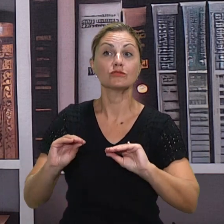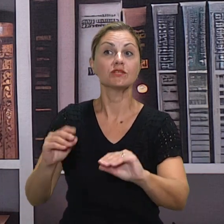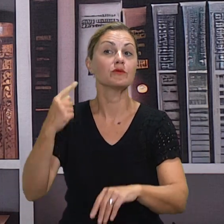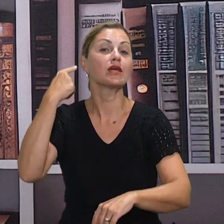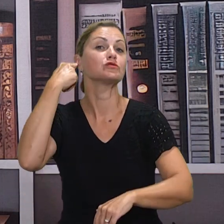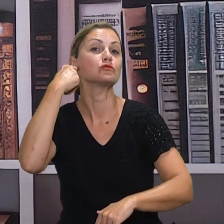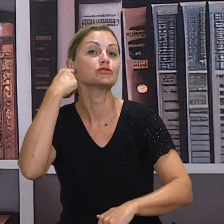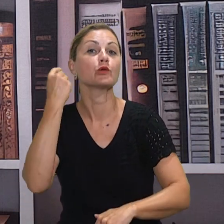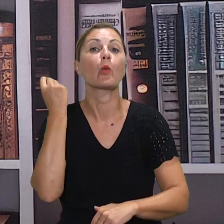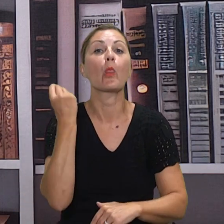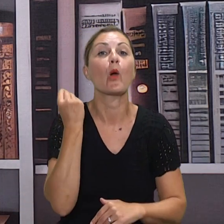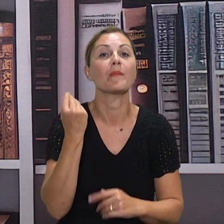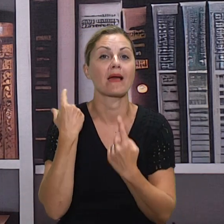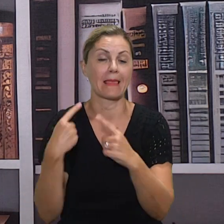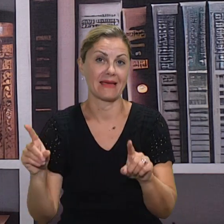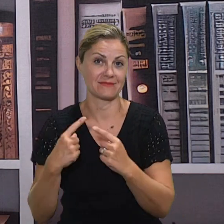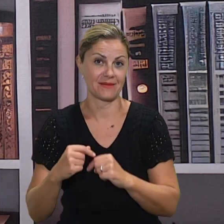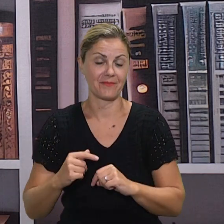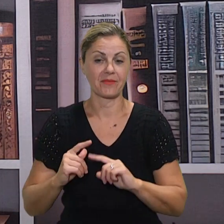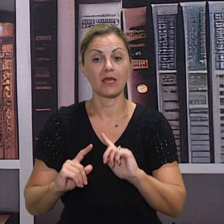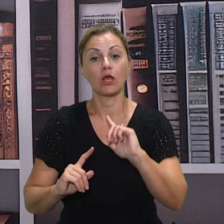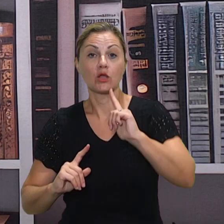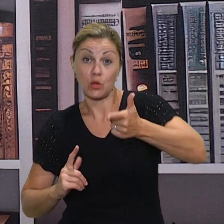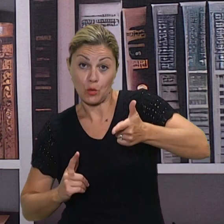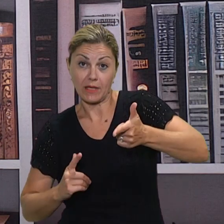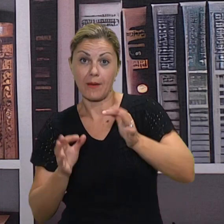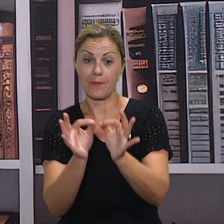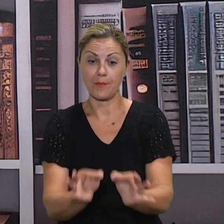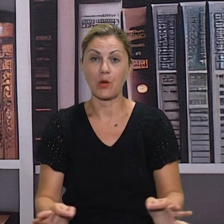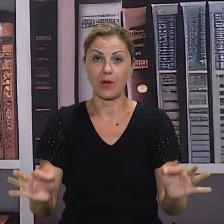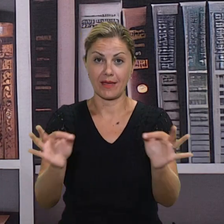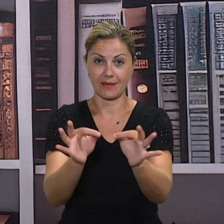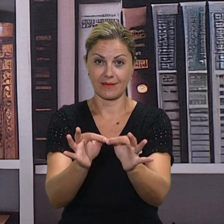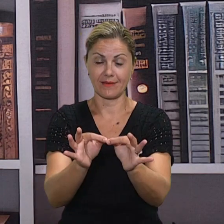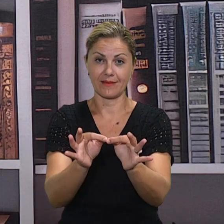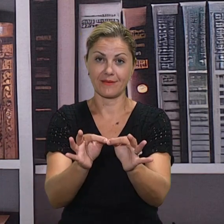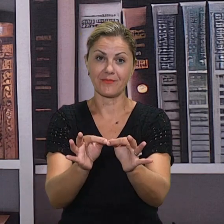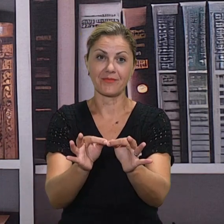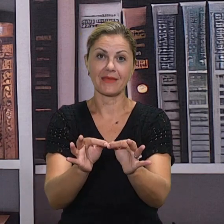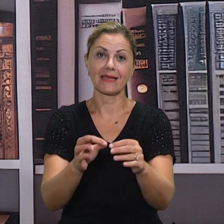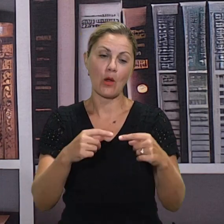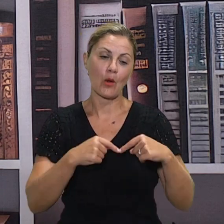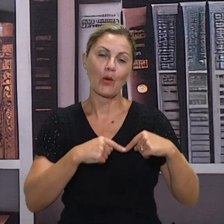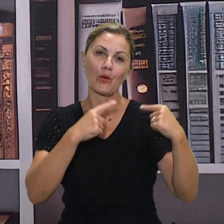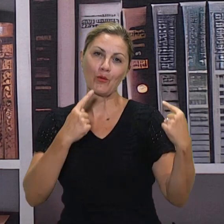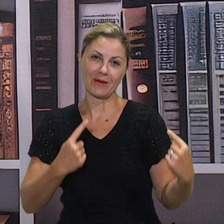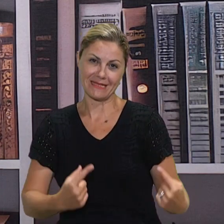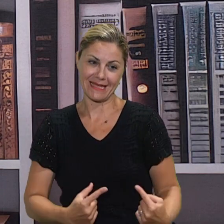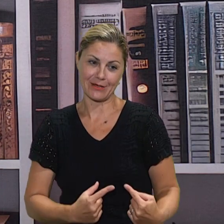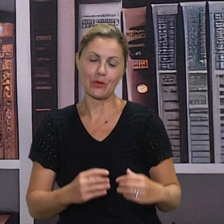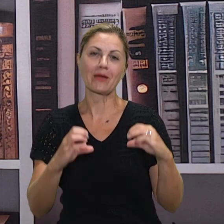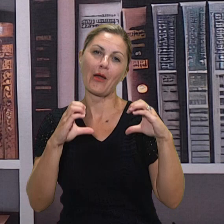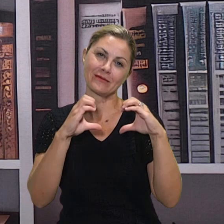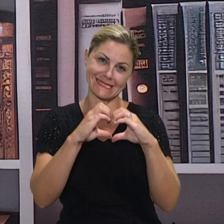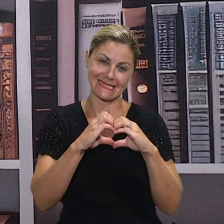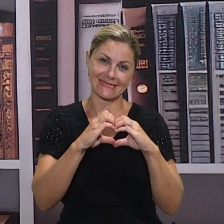znaju prepoznati. A drugi projekt s kojima se jako ponosimo, ima naziv Osvoje ljude dobrotom svoga srca, gdje dijelujemo zapravo na